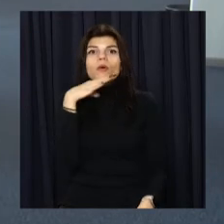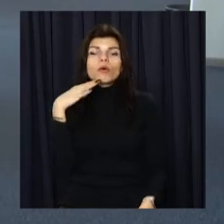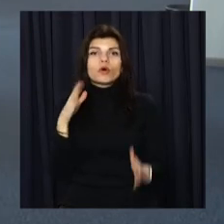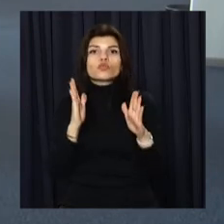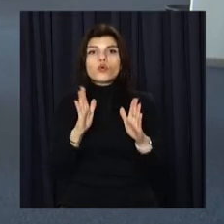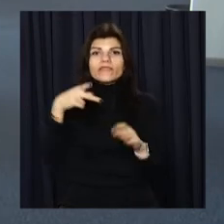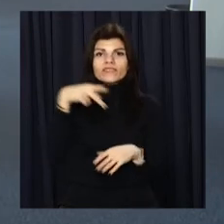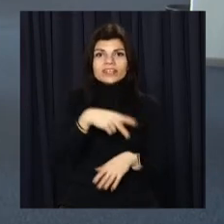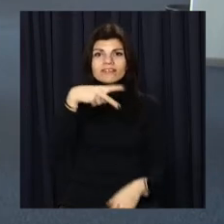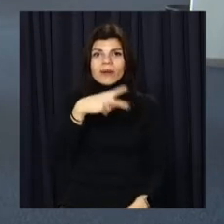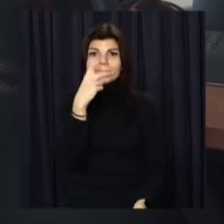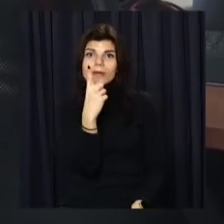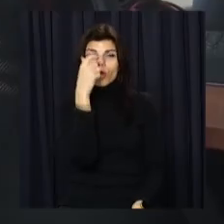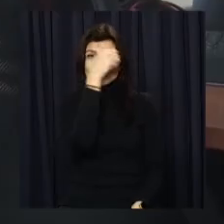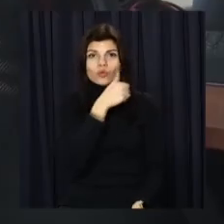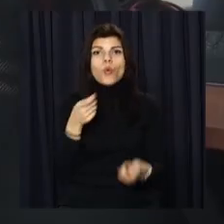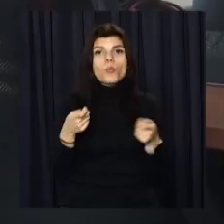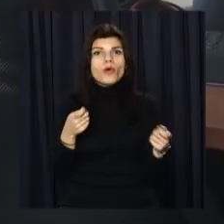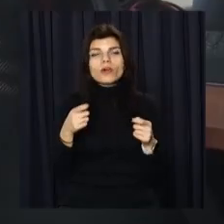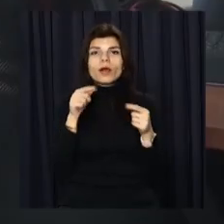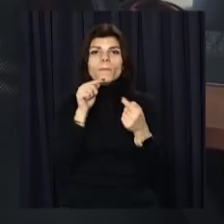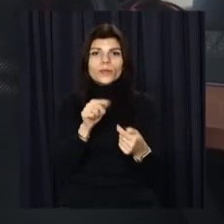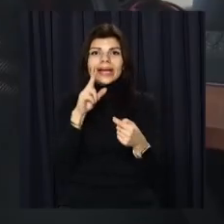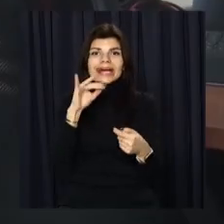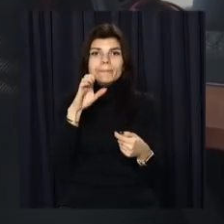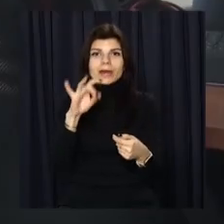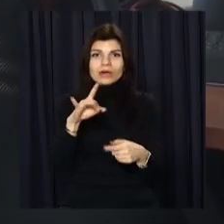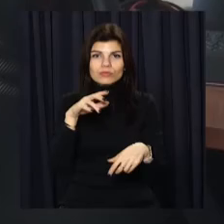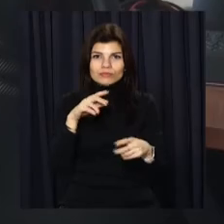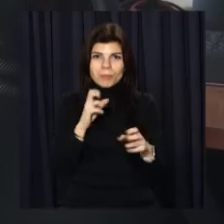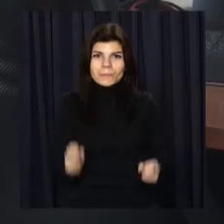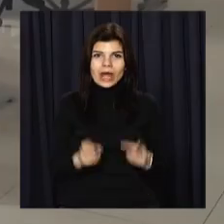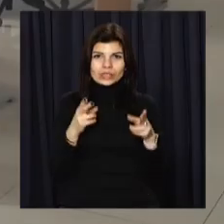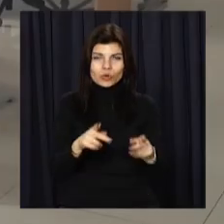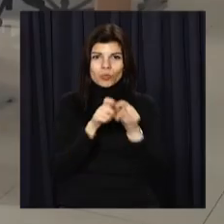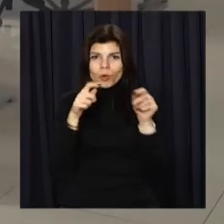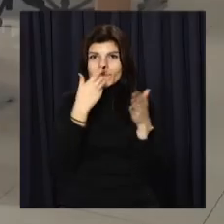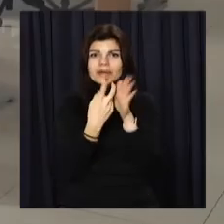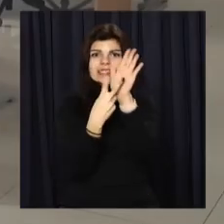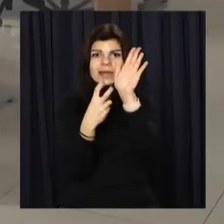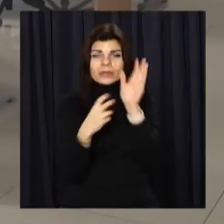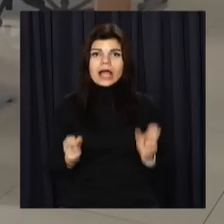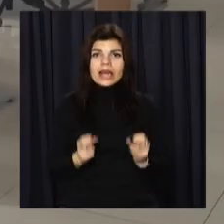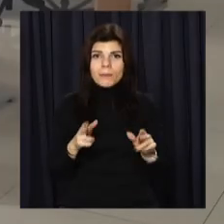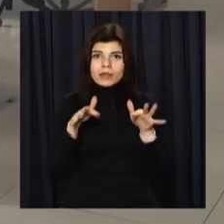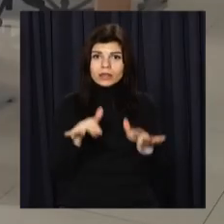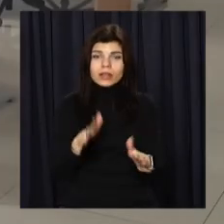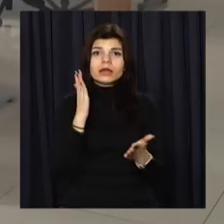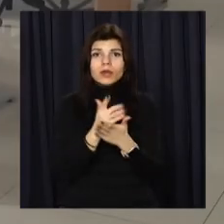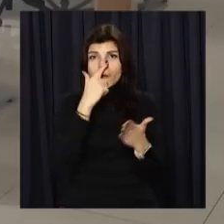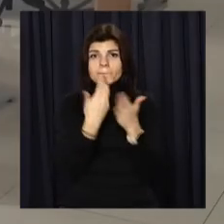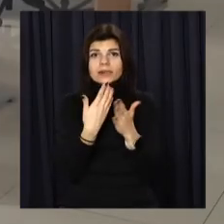Тільки у 2021-му управління протидії кіберзлочинам в області відкрило понад 700 кримінальних проваджень.